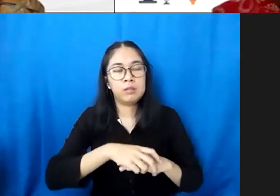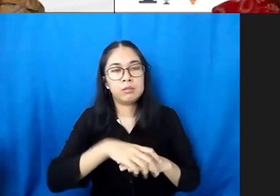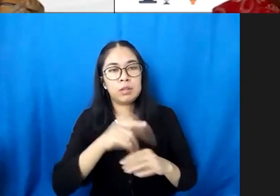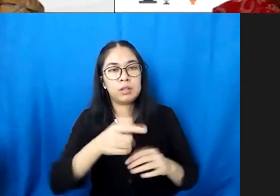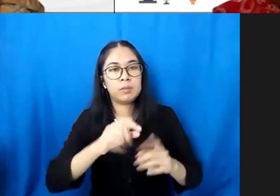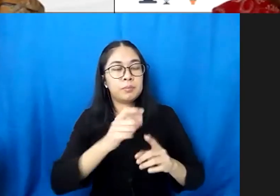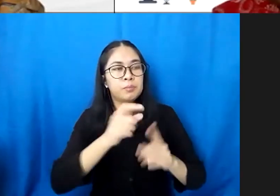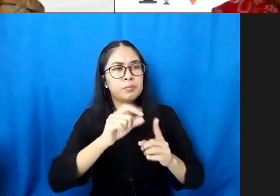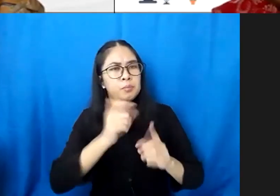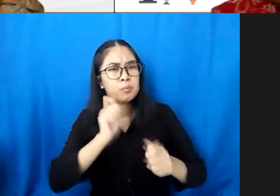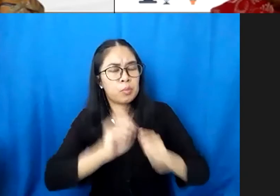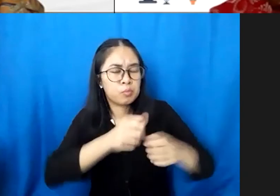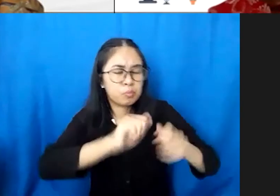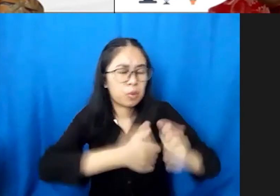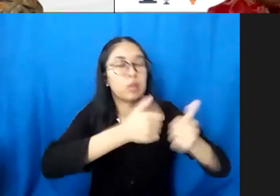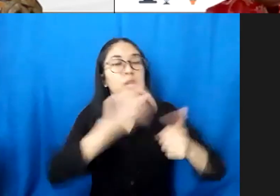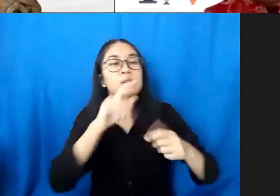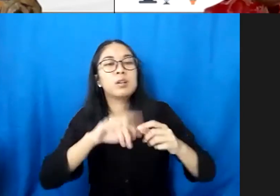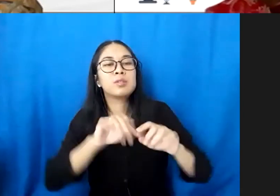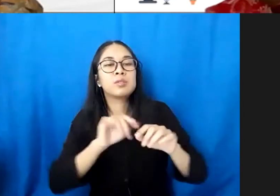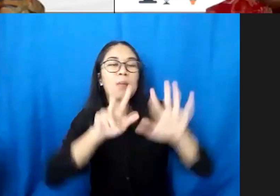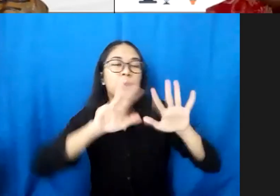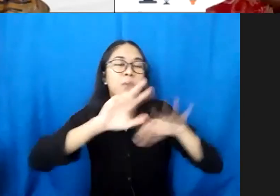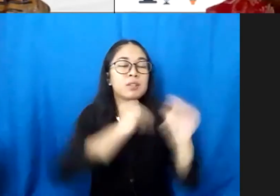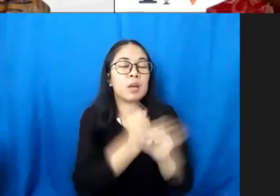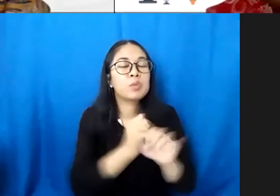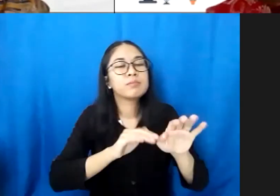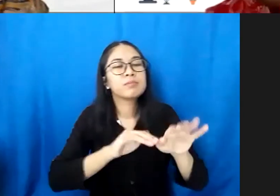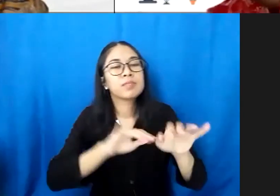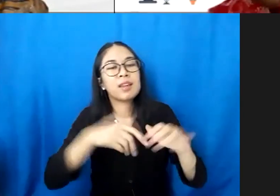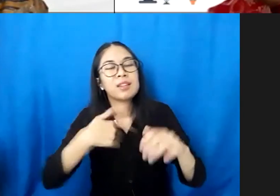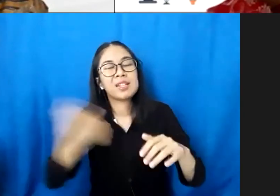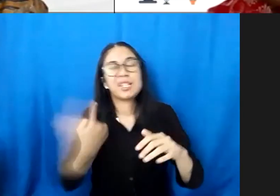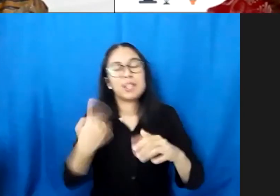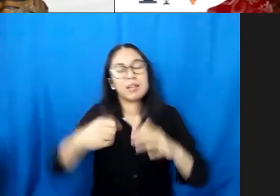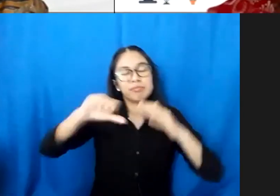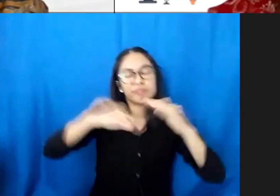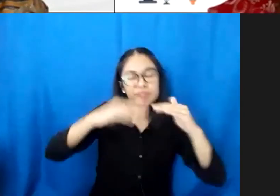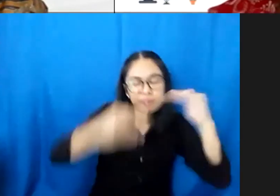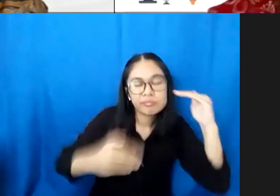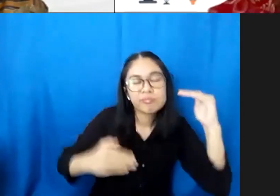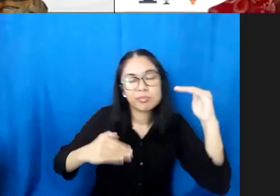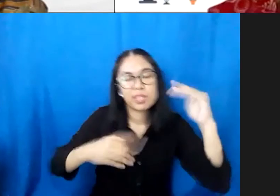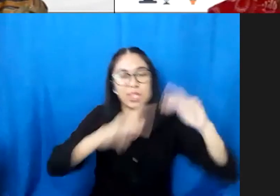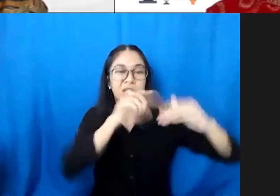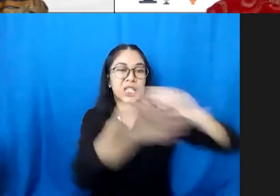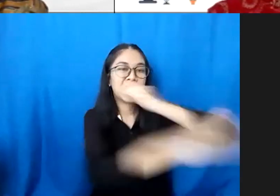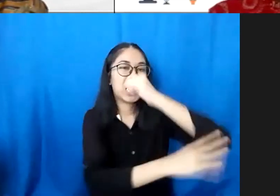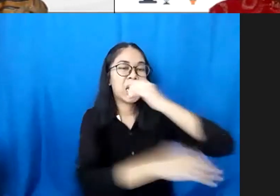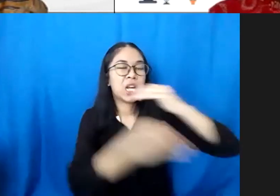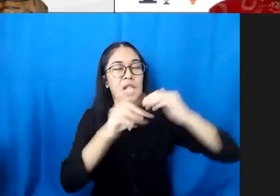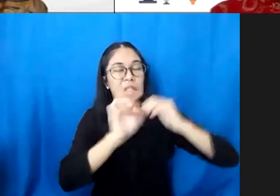tahun kita kalah dengan negara lain juga dengan ukuran PISA dan yang satu lagi yang penting adalah HOT